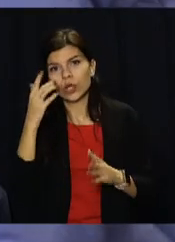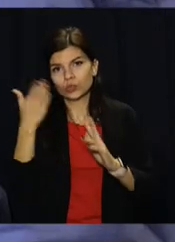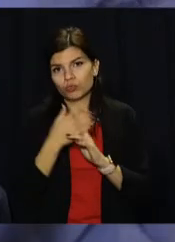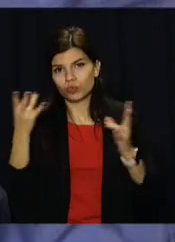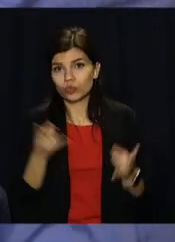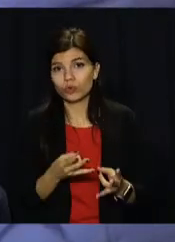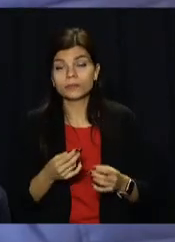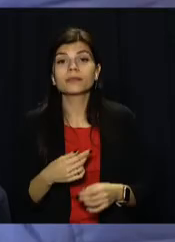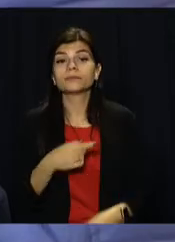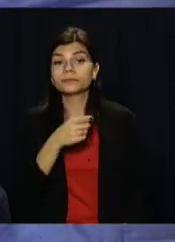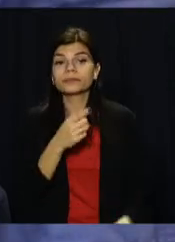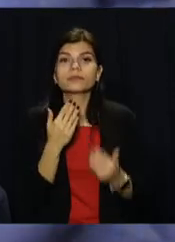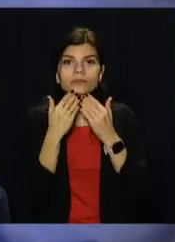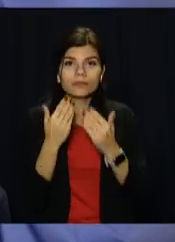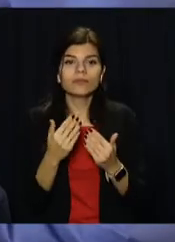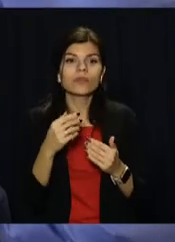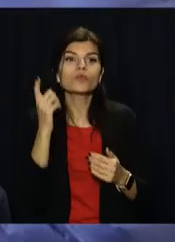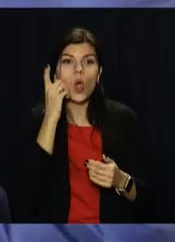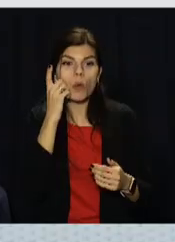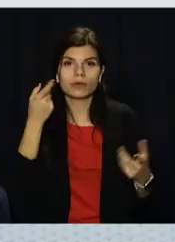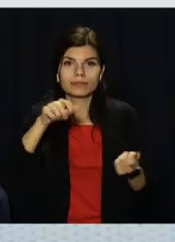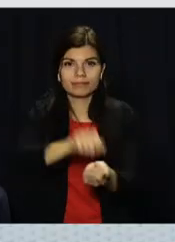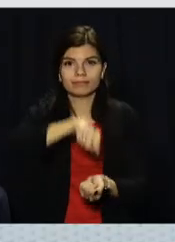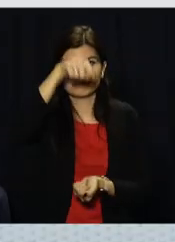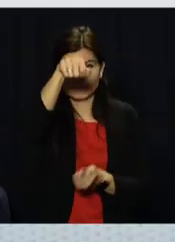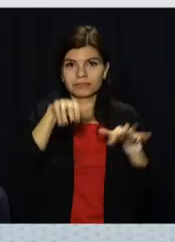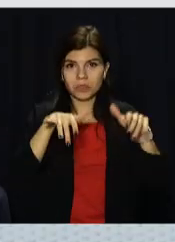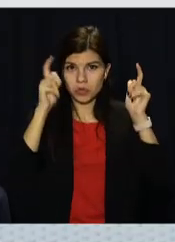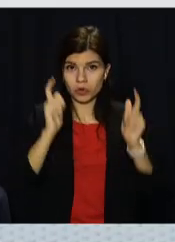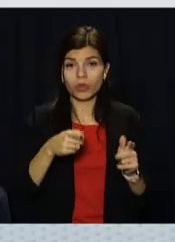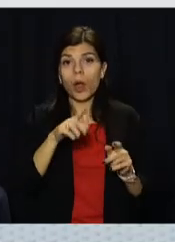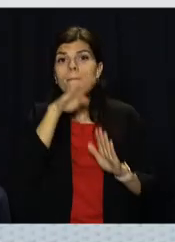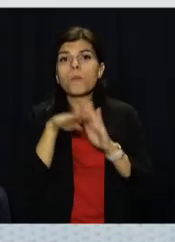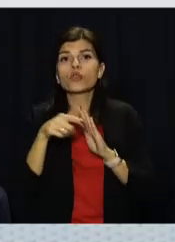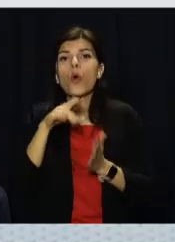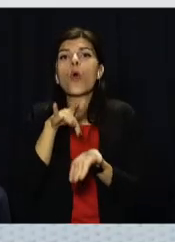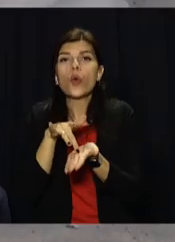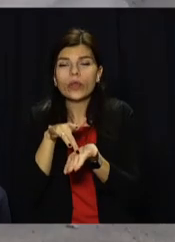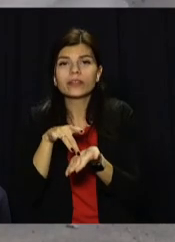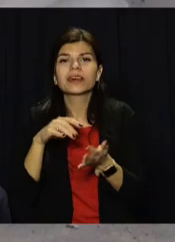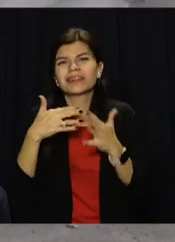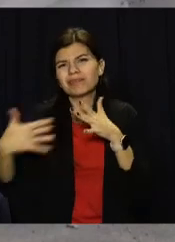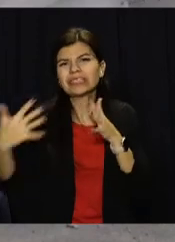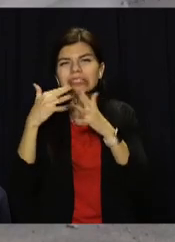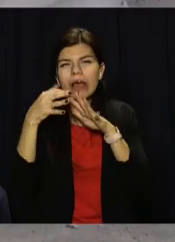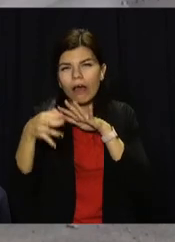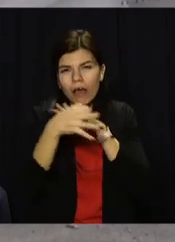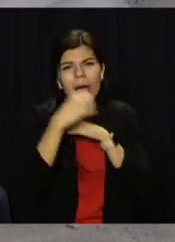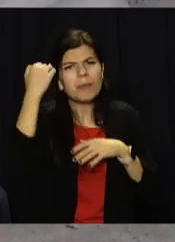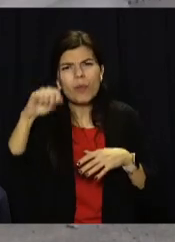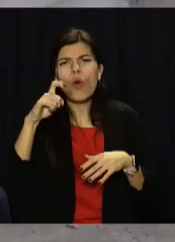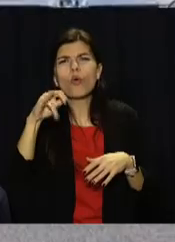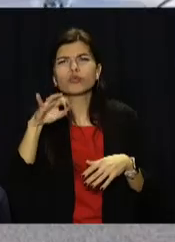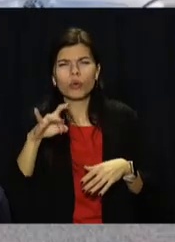само, як Галина Іванівна, скористатися мобільним кейсом СНАПу можуть усі мешканці Підгородного та кількох навколишніх сіл. Спаськи, Перемога,